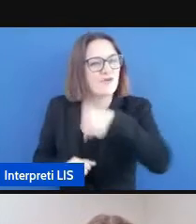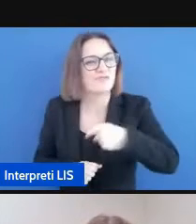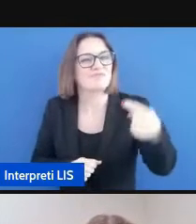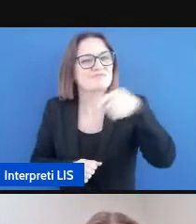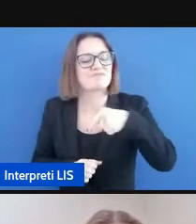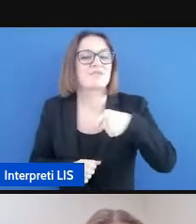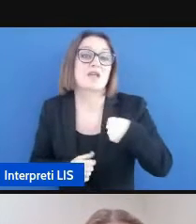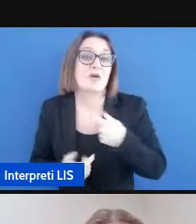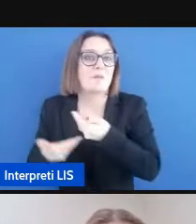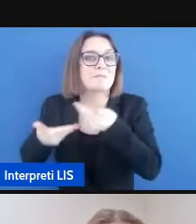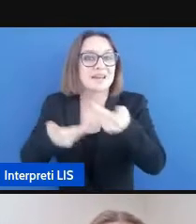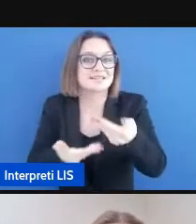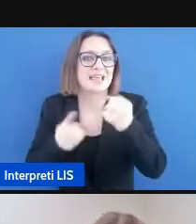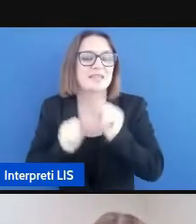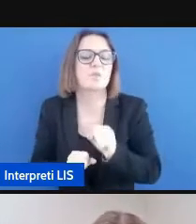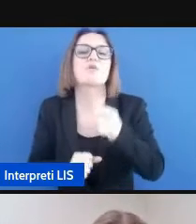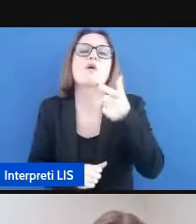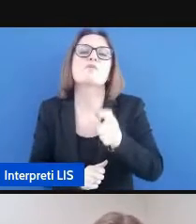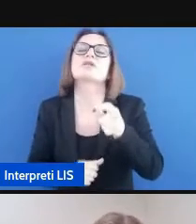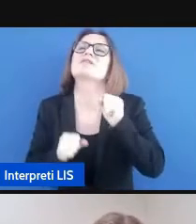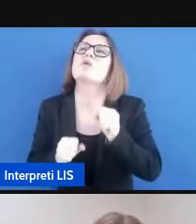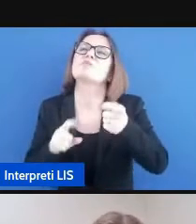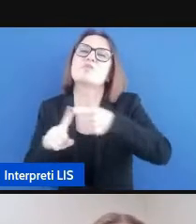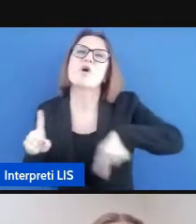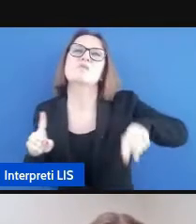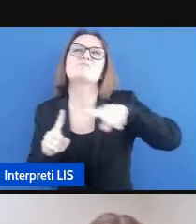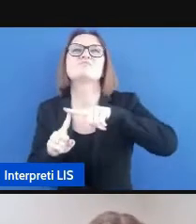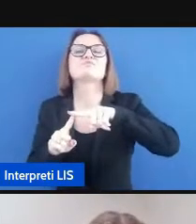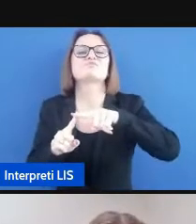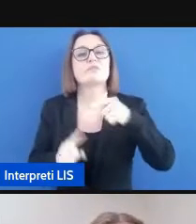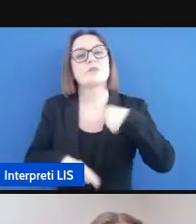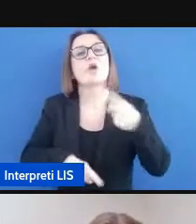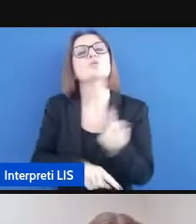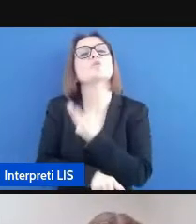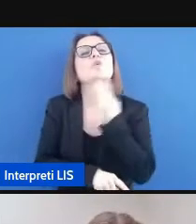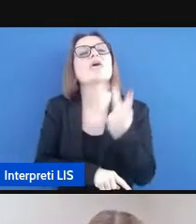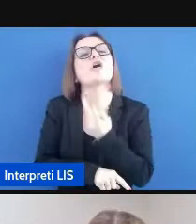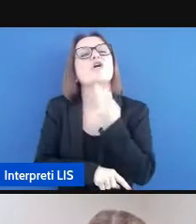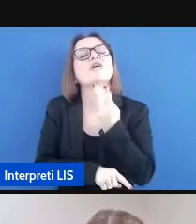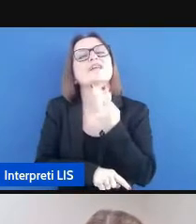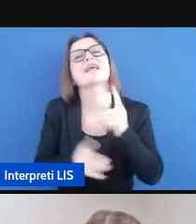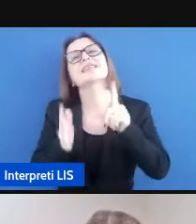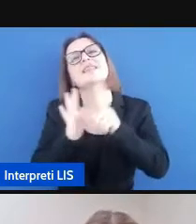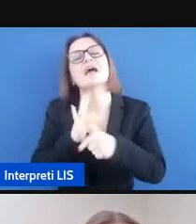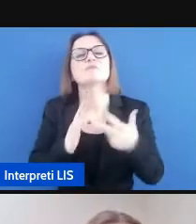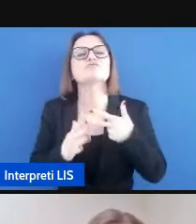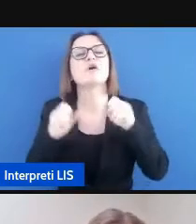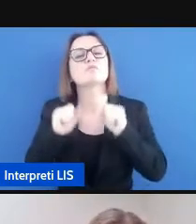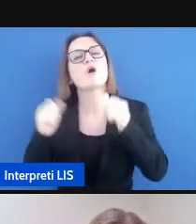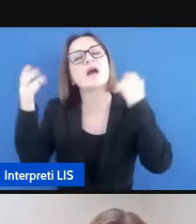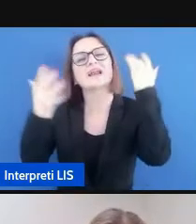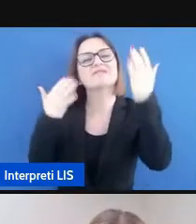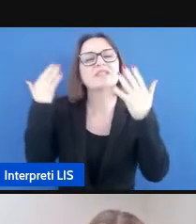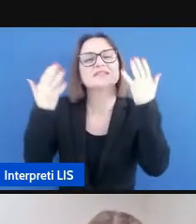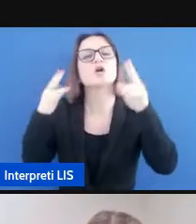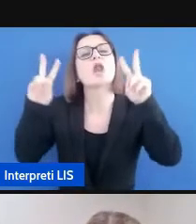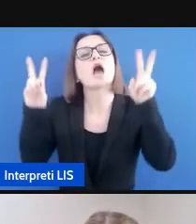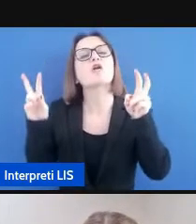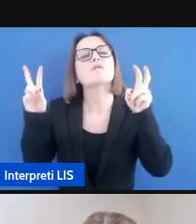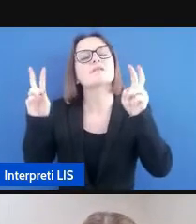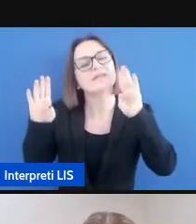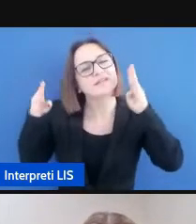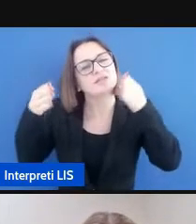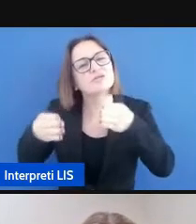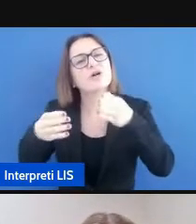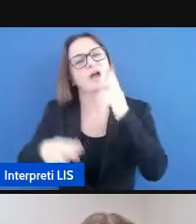perché avremo così modo di dedicarci diciamo così due ore di riflessione proprio sul tema dell'accessibilità il